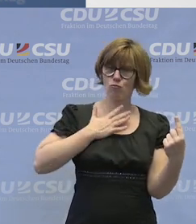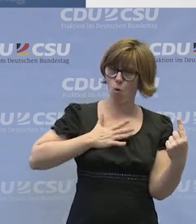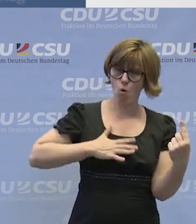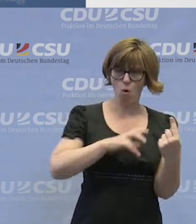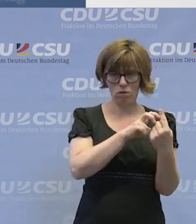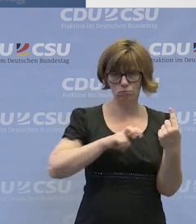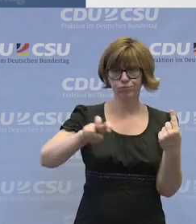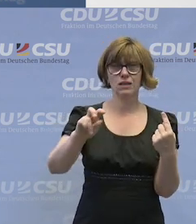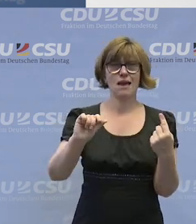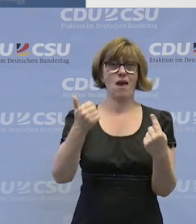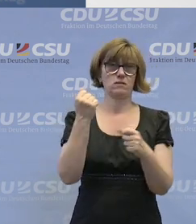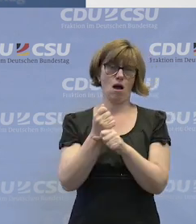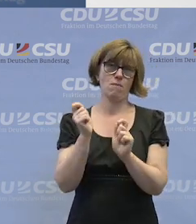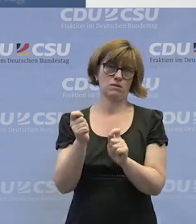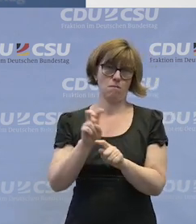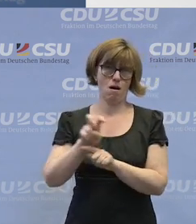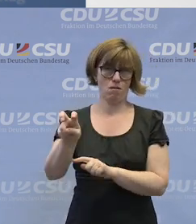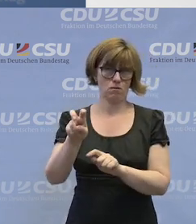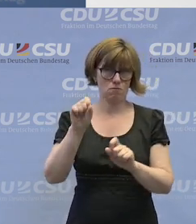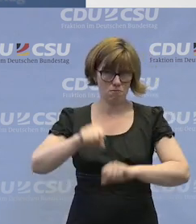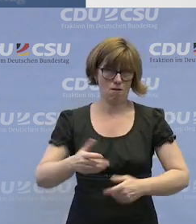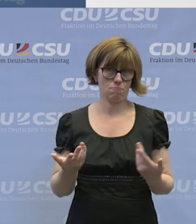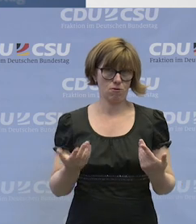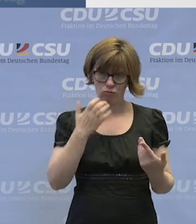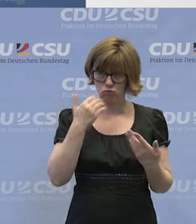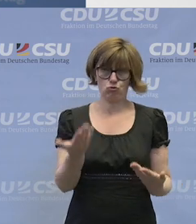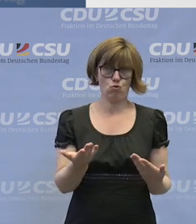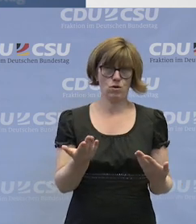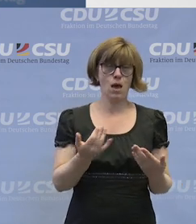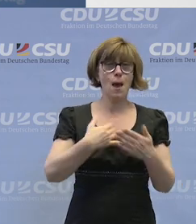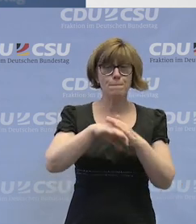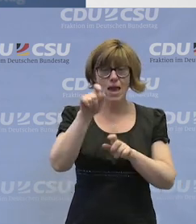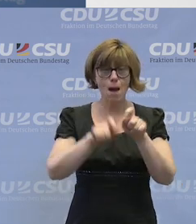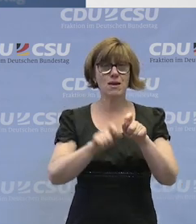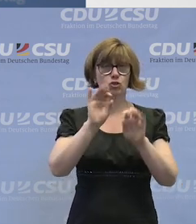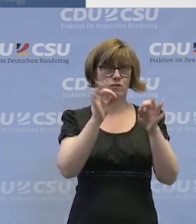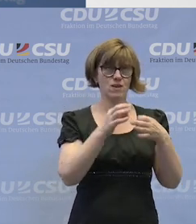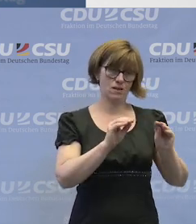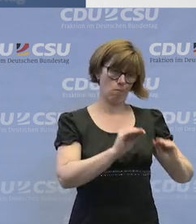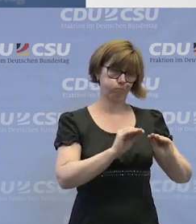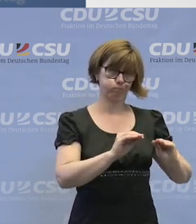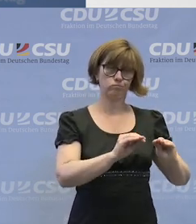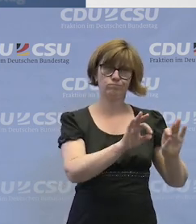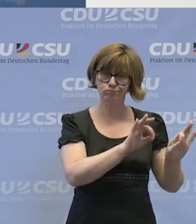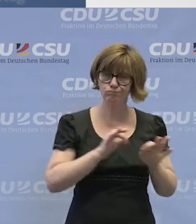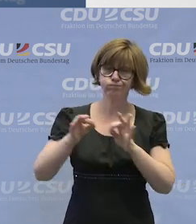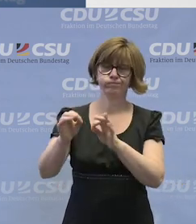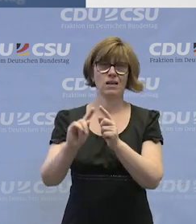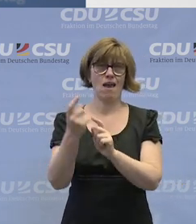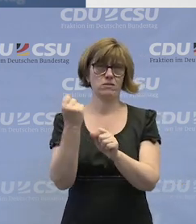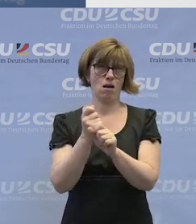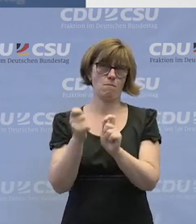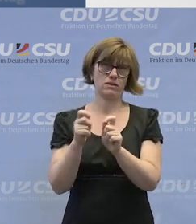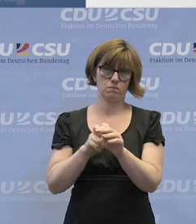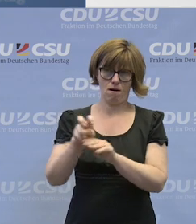eben auf dem ersten Arbeitsmarkt suchen. Mehr Menschen sollen also befähigt werden, auf dem ersten Arbeitsmarkt